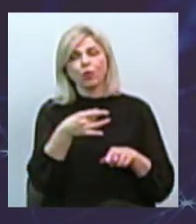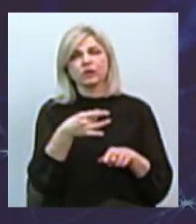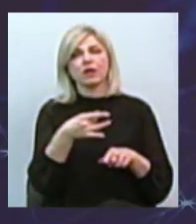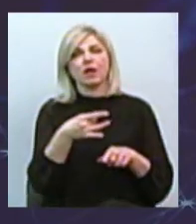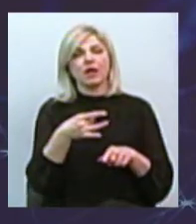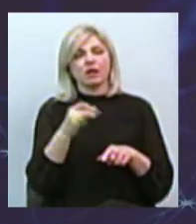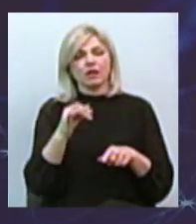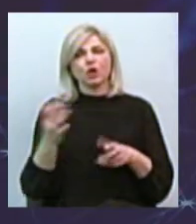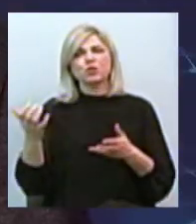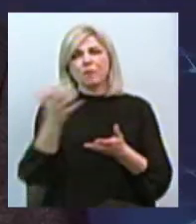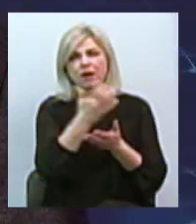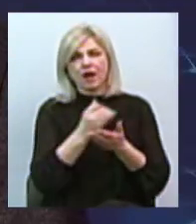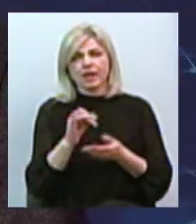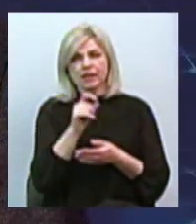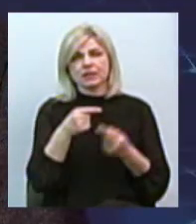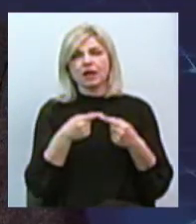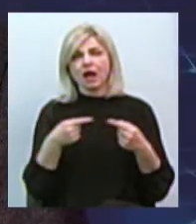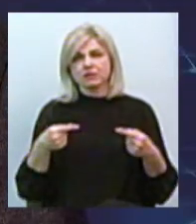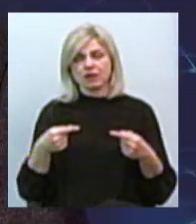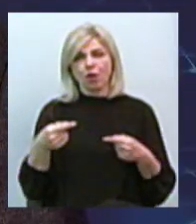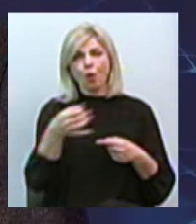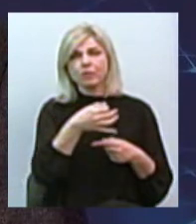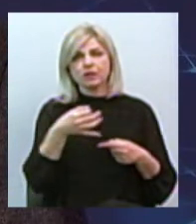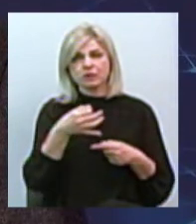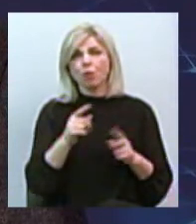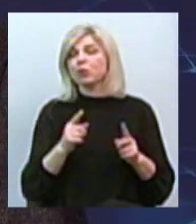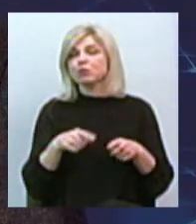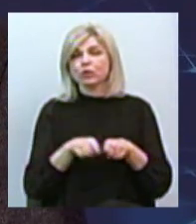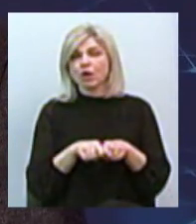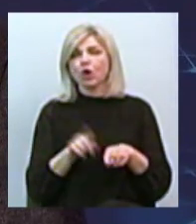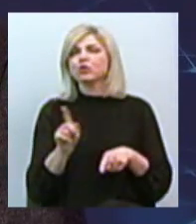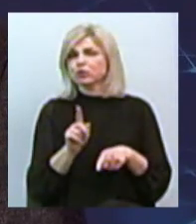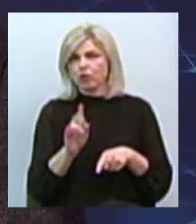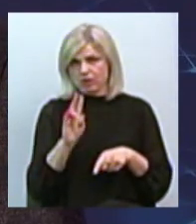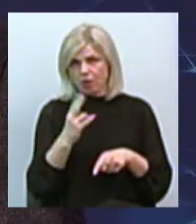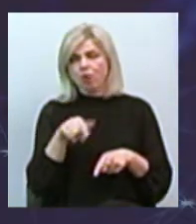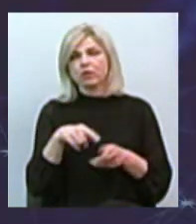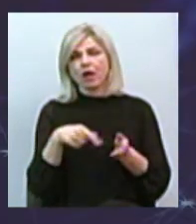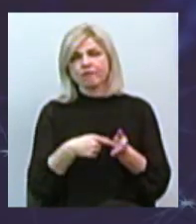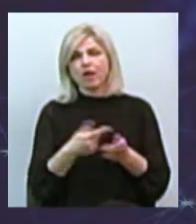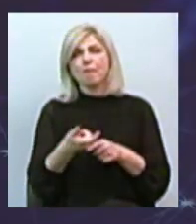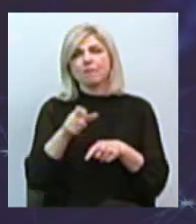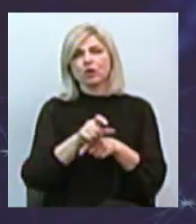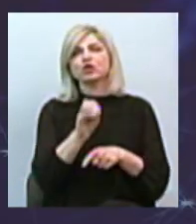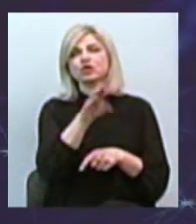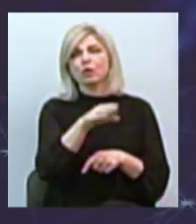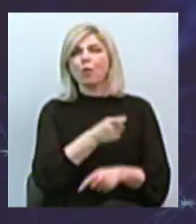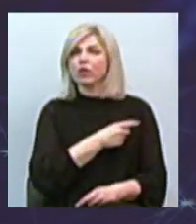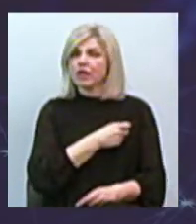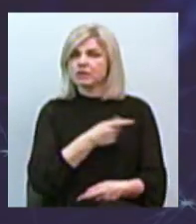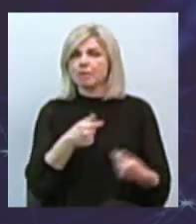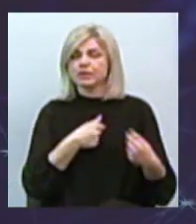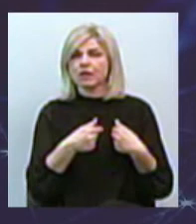звозили із інших областей. І чому саме так? Невже на Миколаївщині більше, ніж на Одещині постраждало?